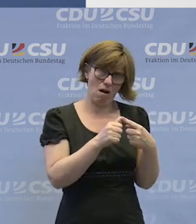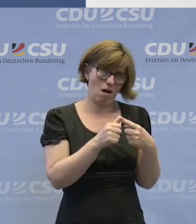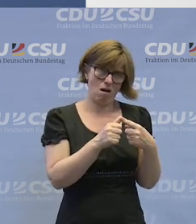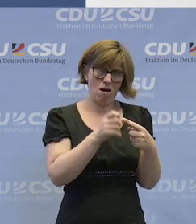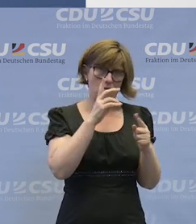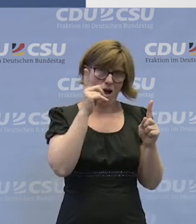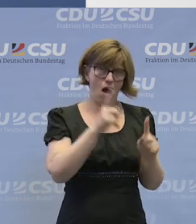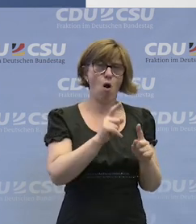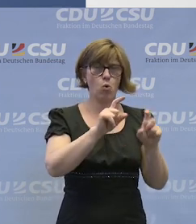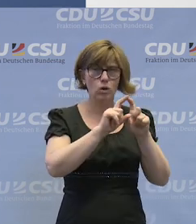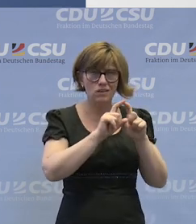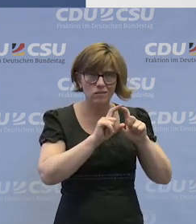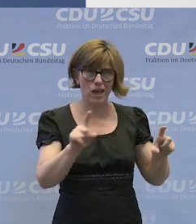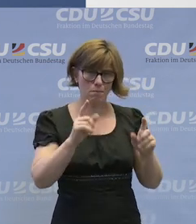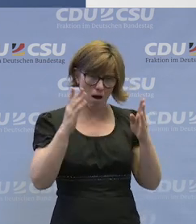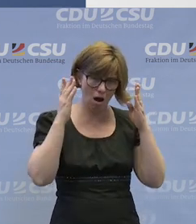es ist natürlich eine